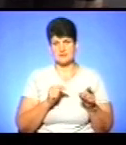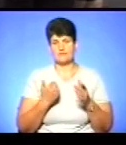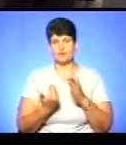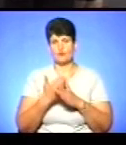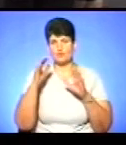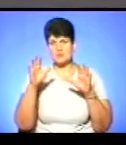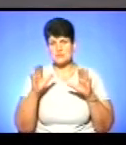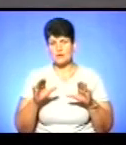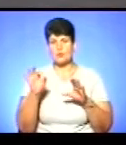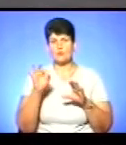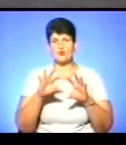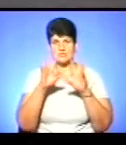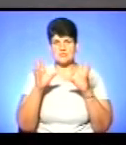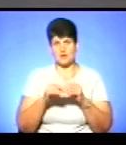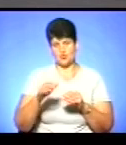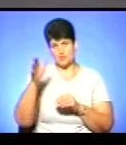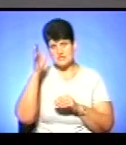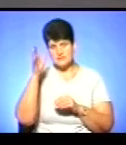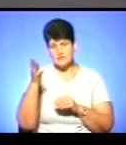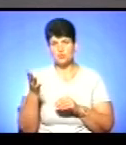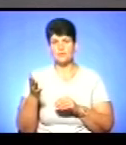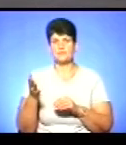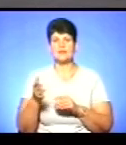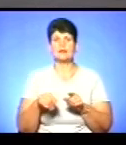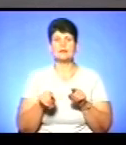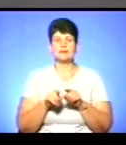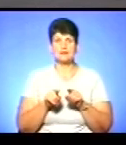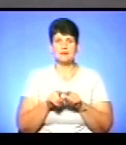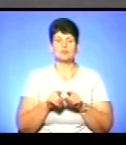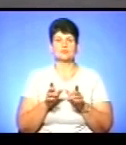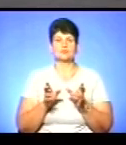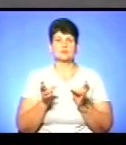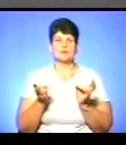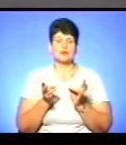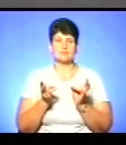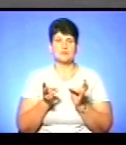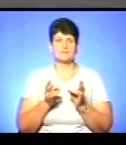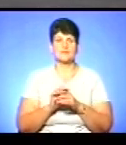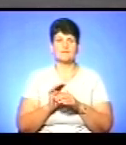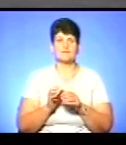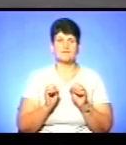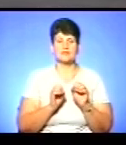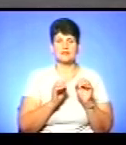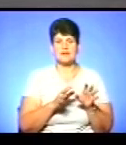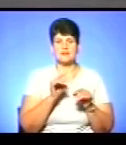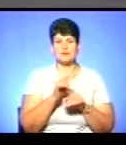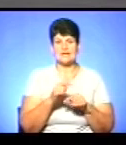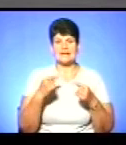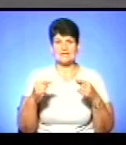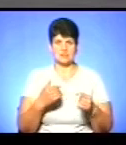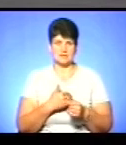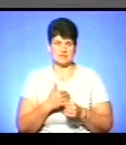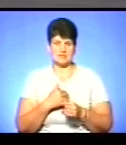законі про загальну освіту. До такого ж прикладу можна віднести і інші ініціативи.